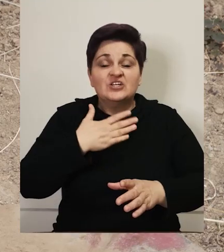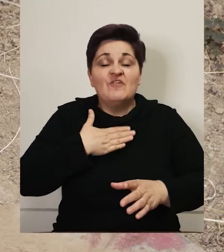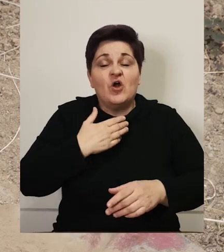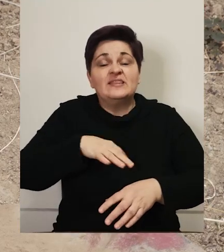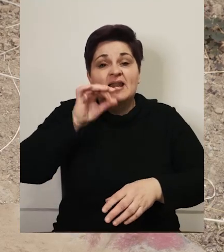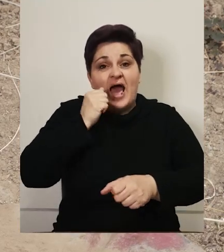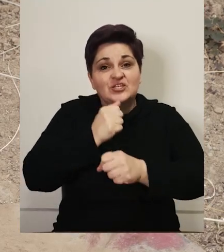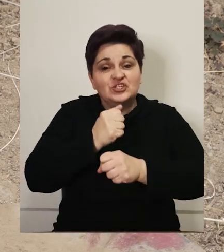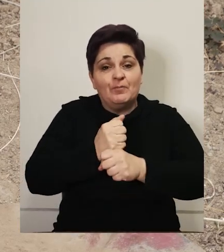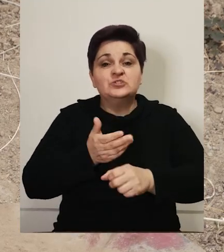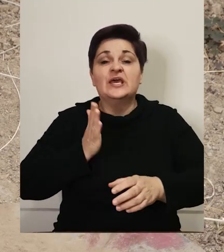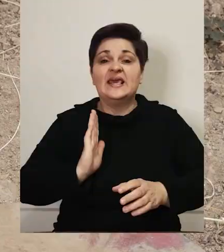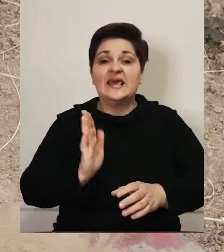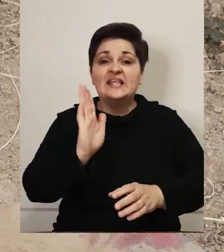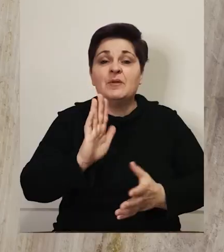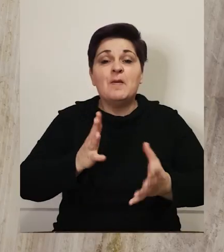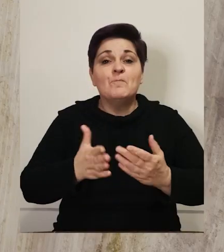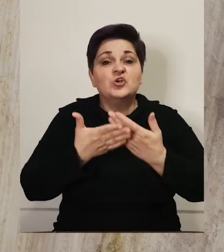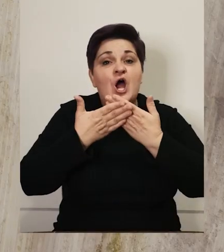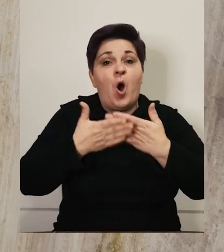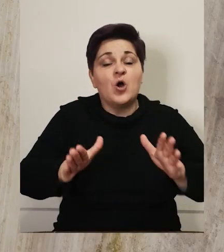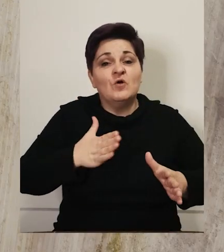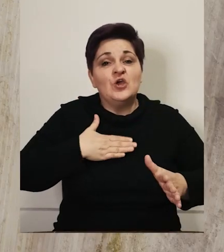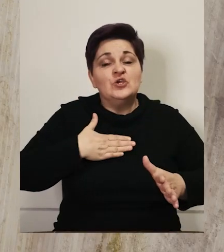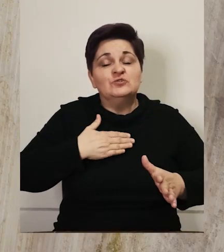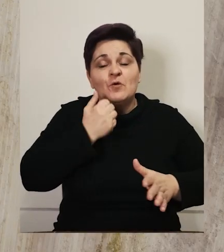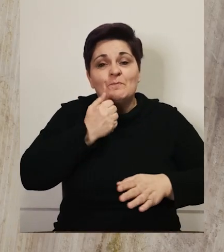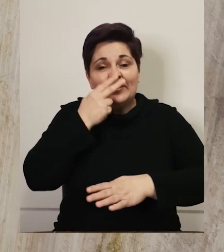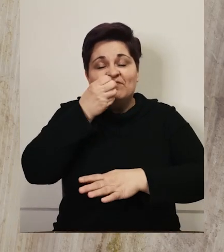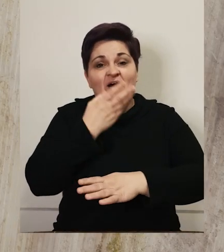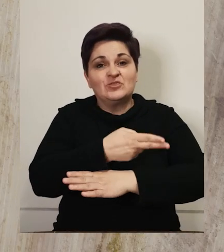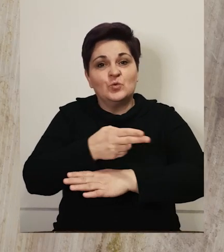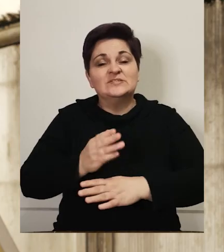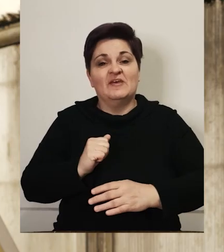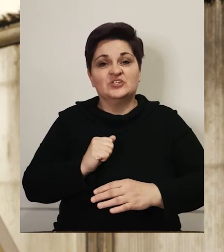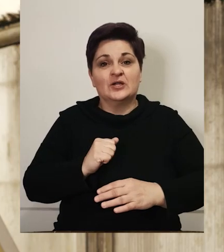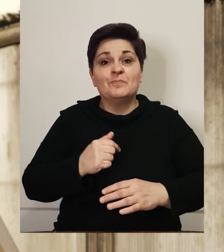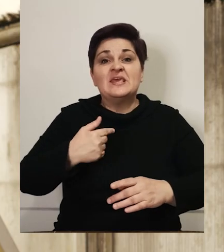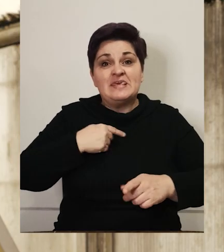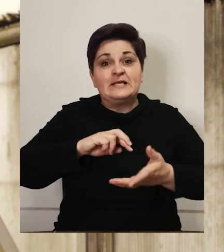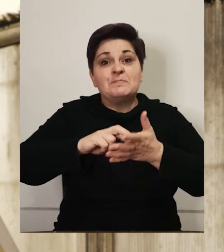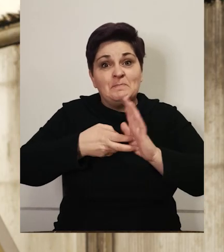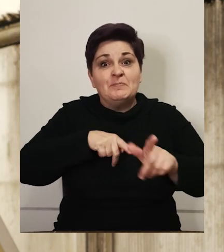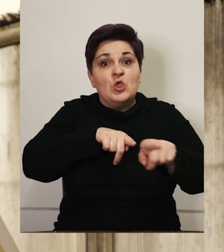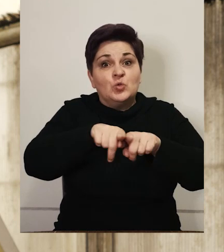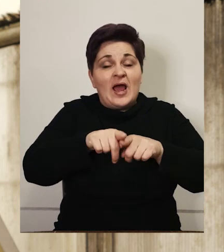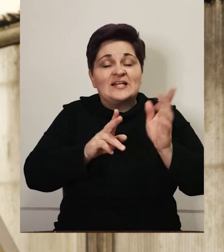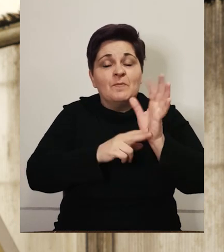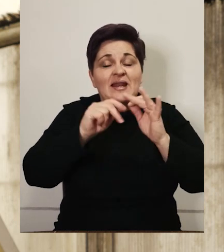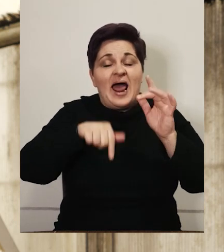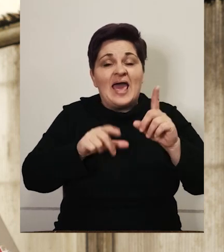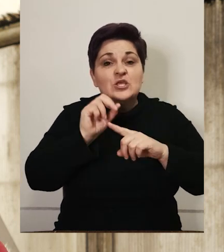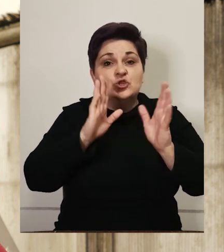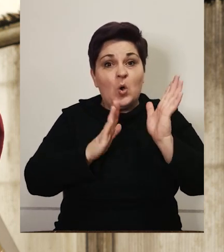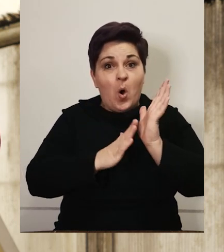da bi voljela da nađe posao i da u budućnosti možda otvori vlastitu cvjećaru. To sam uvijek planirala sa prijateljčom najdu,